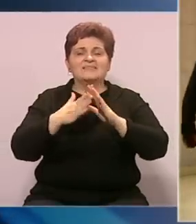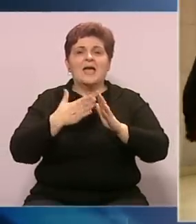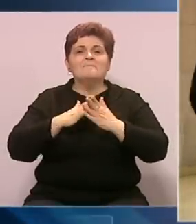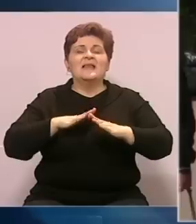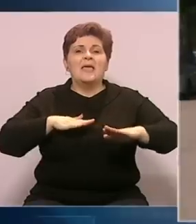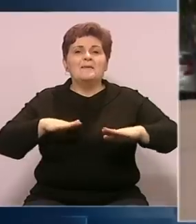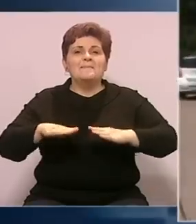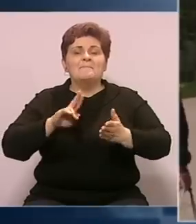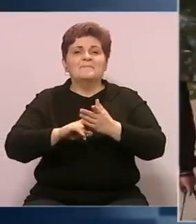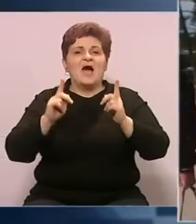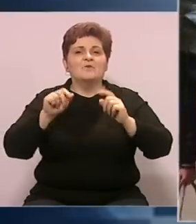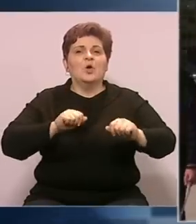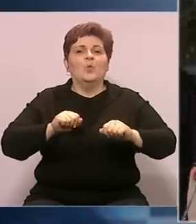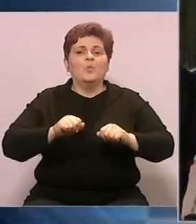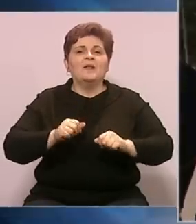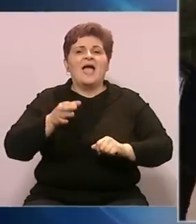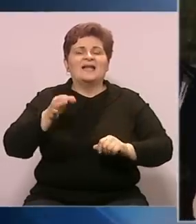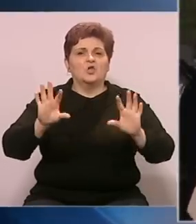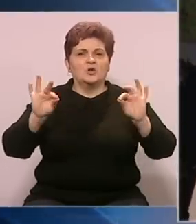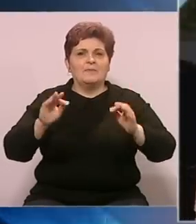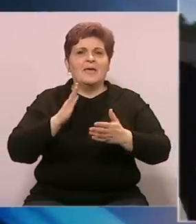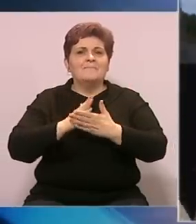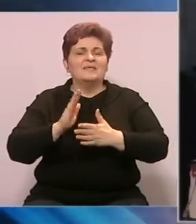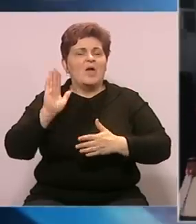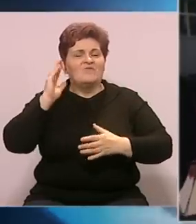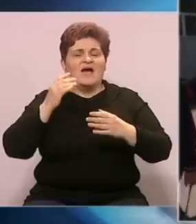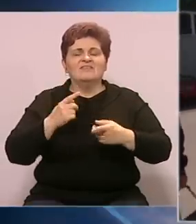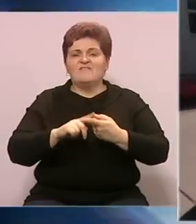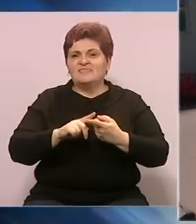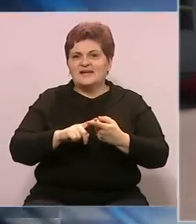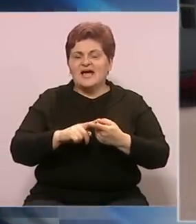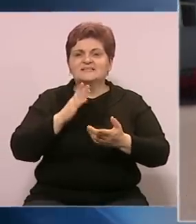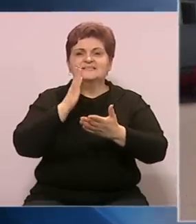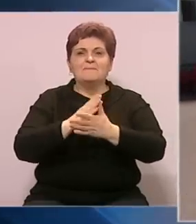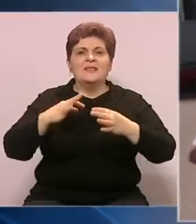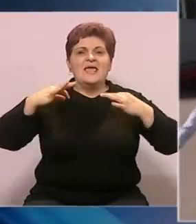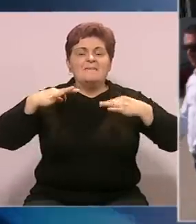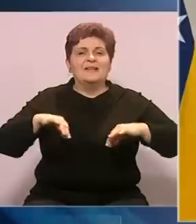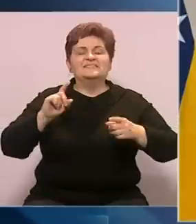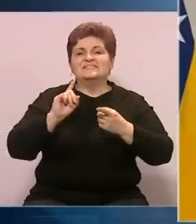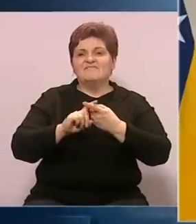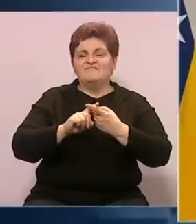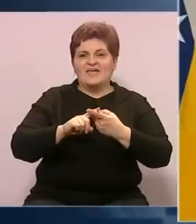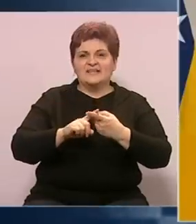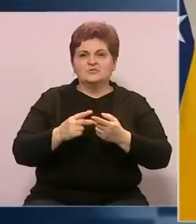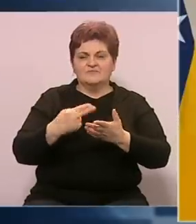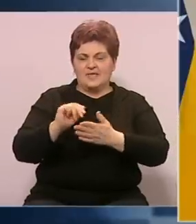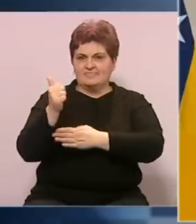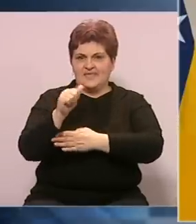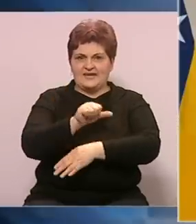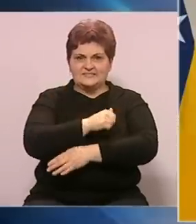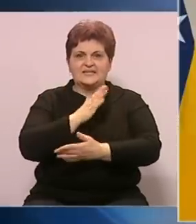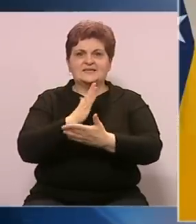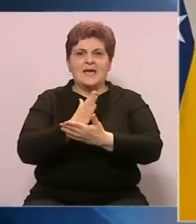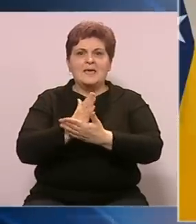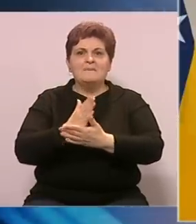ministrica pravosuđa i uprave kantona 10, sjedila je u vladi federacije. Također je bila i predsjednica federacije. Od 2011. godine je bila